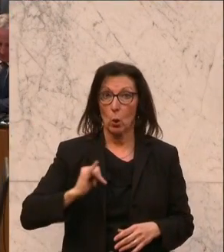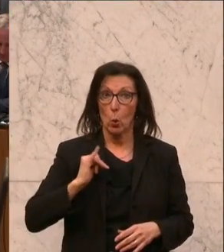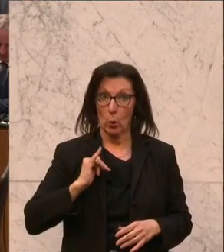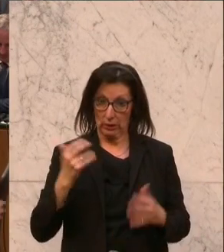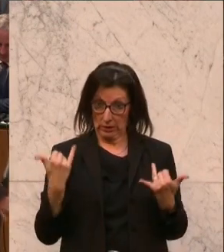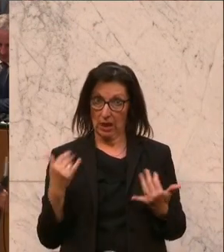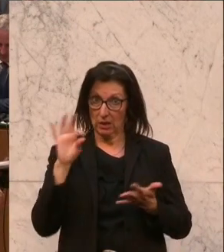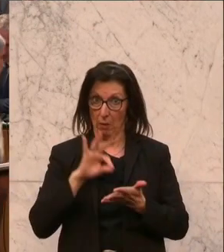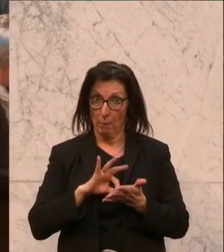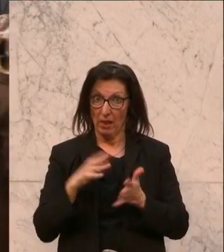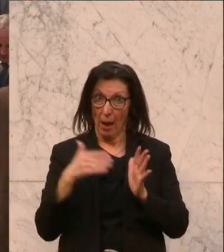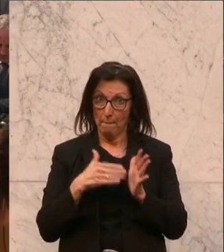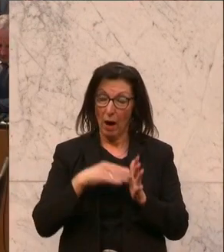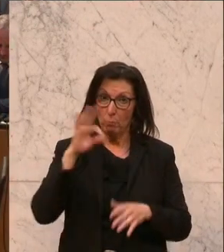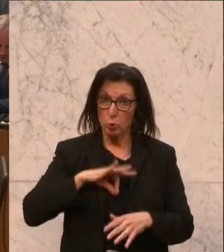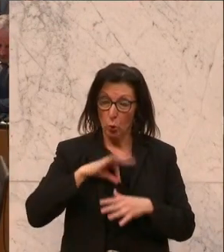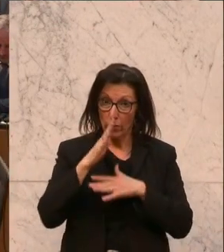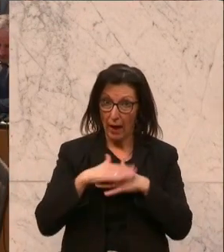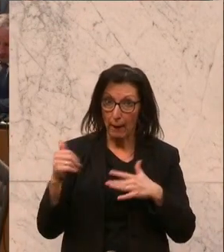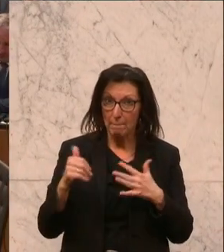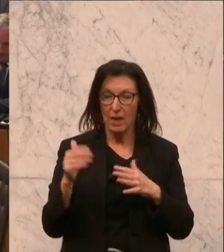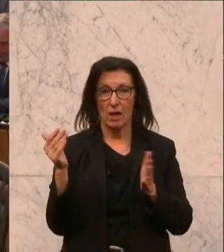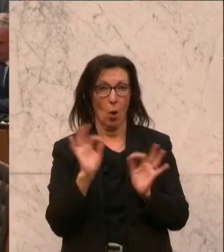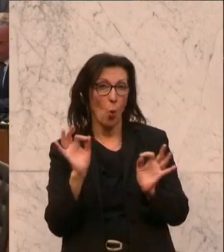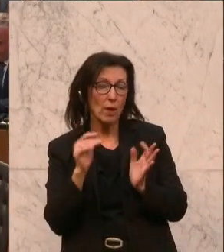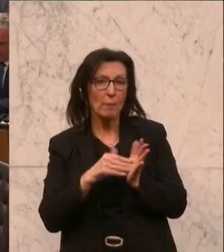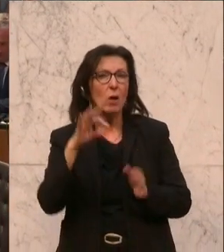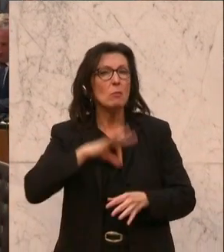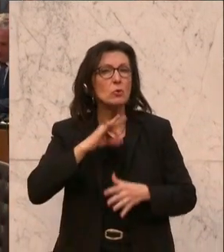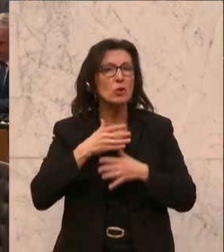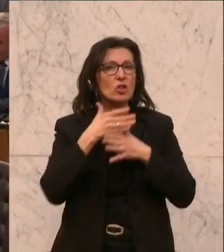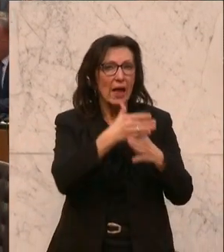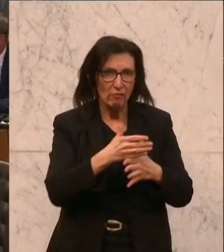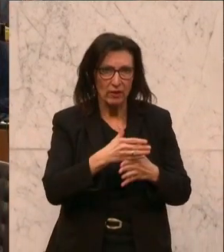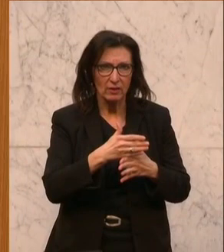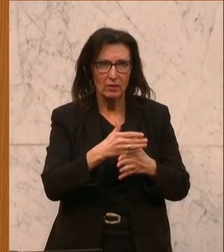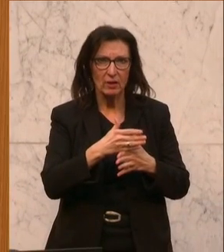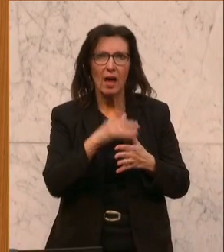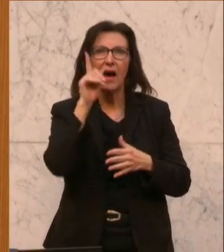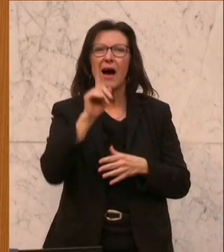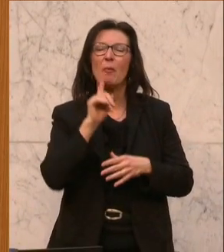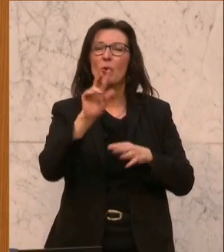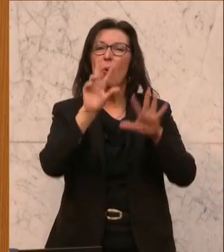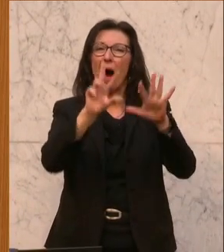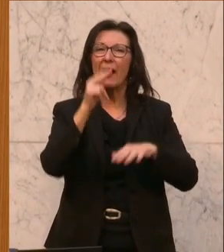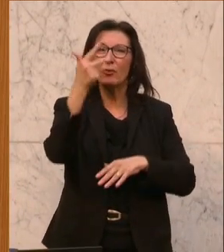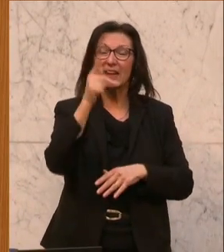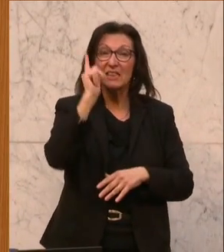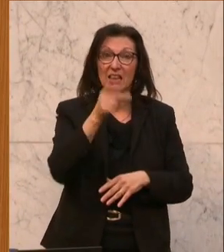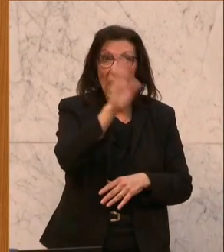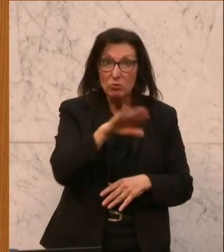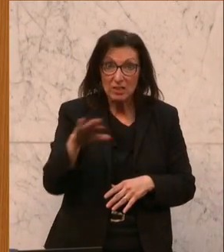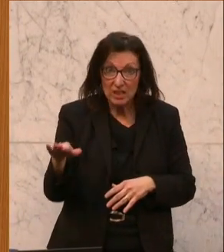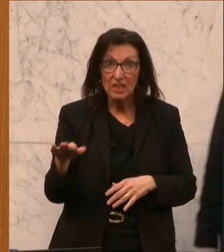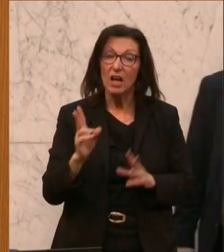aktuell einen Bedarf für Psychotherapie oder für psychologische Hilfe. Aber nur für 38.000 Kinder und Jugendliche besteht eine